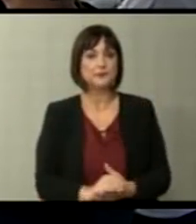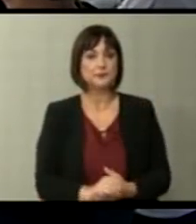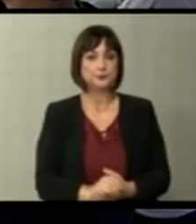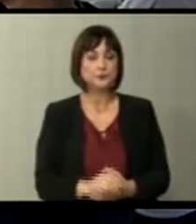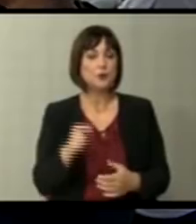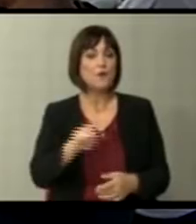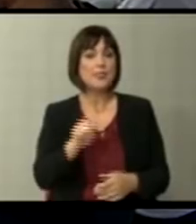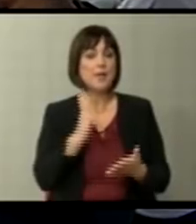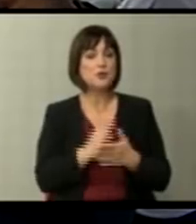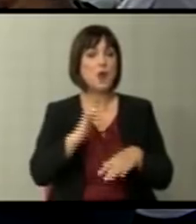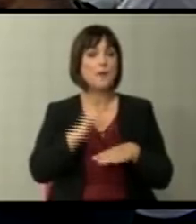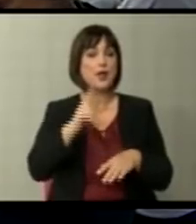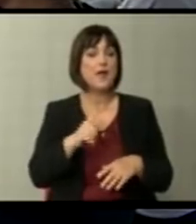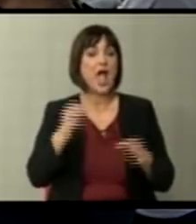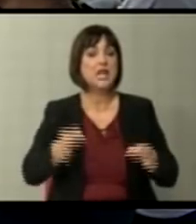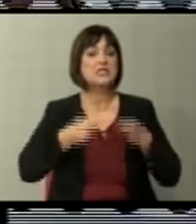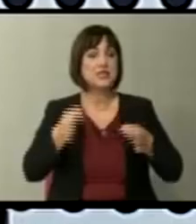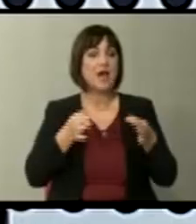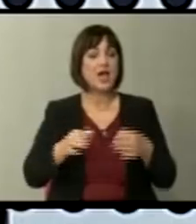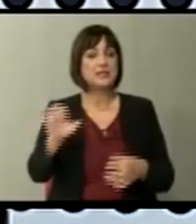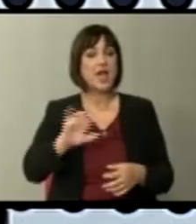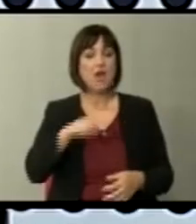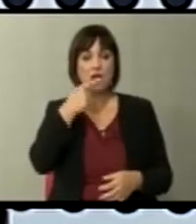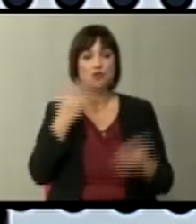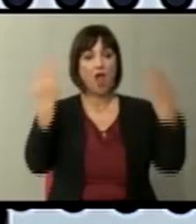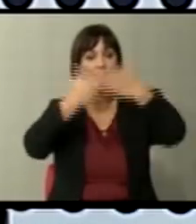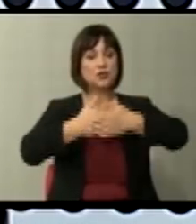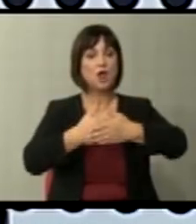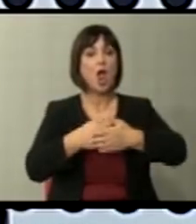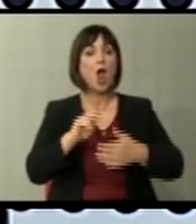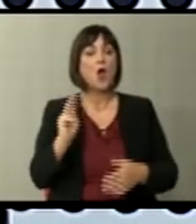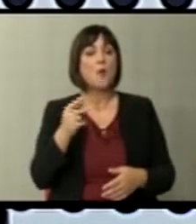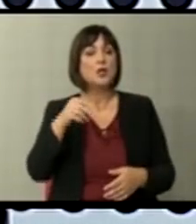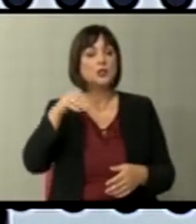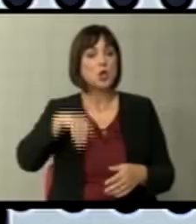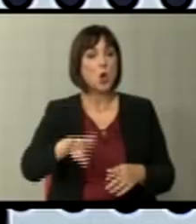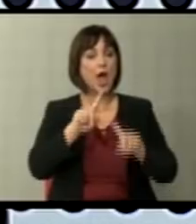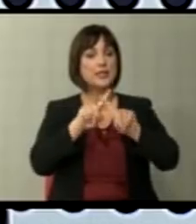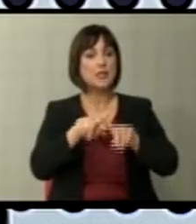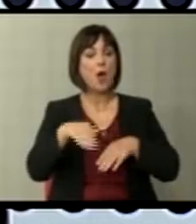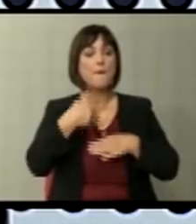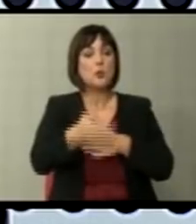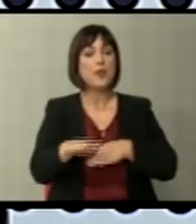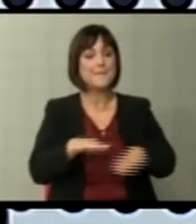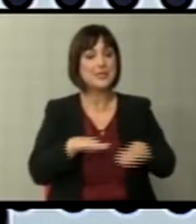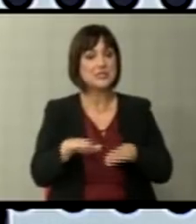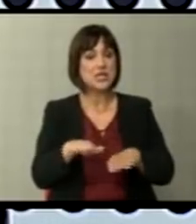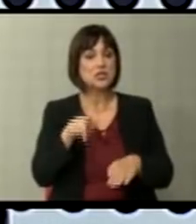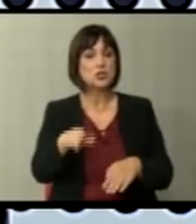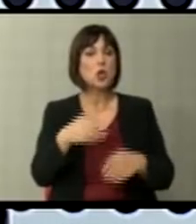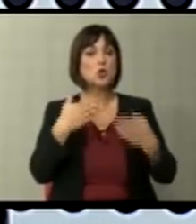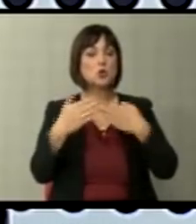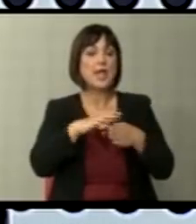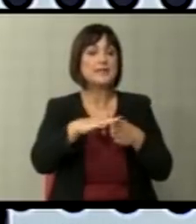Ова не беше момент на слава за Европа. Рече вечерва комесарот Јоханес Хан по министерскиот состанок,